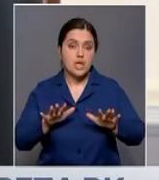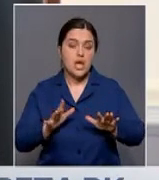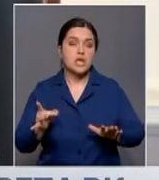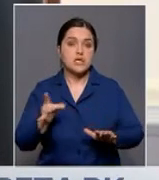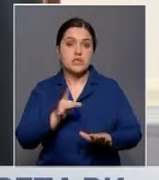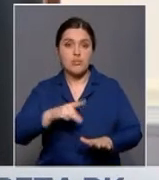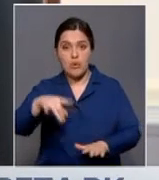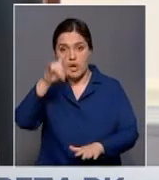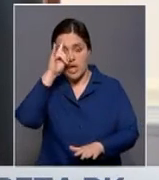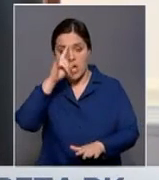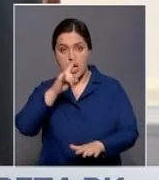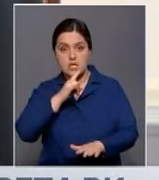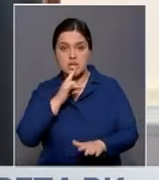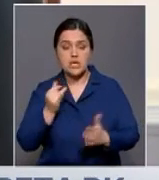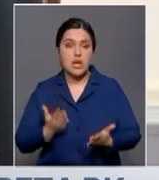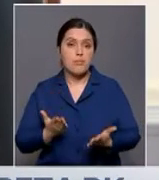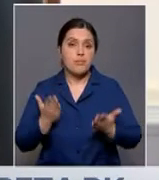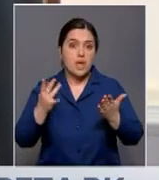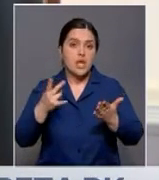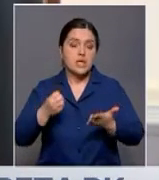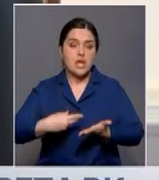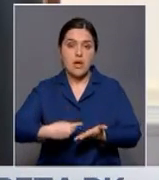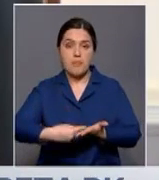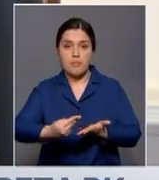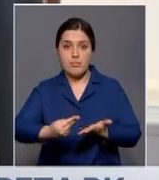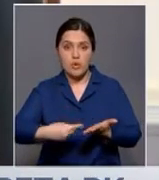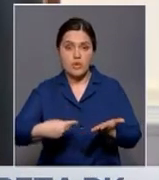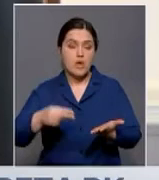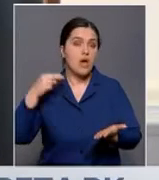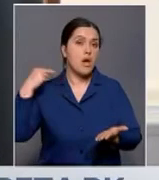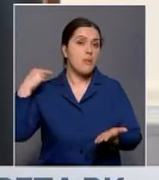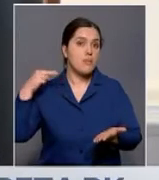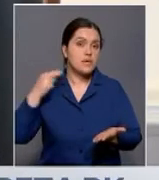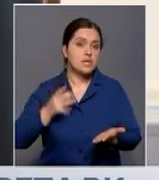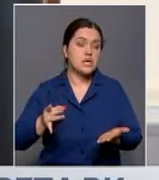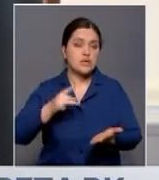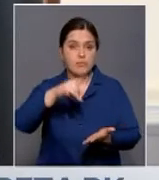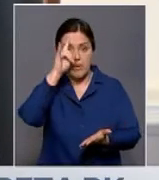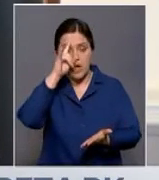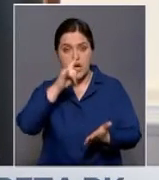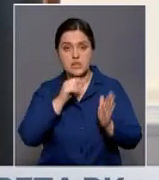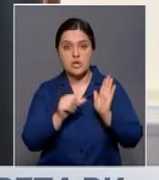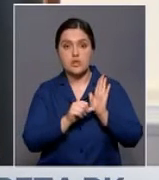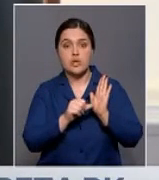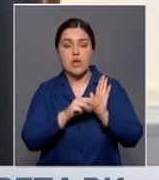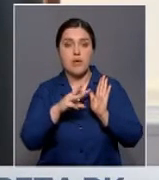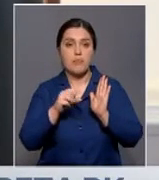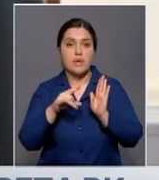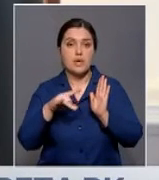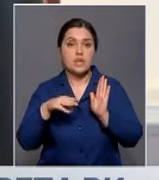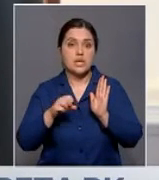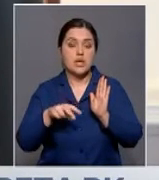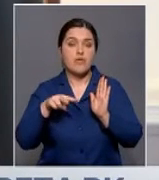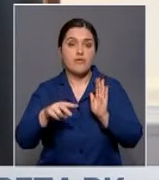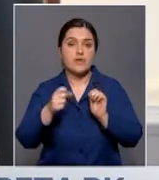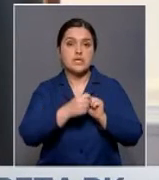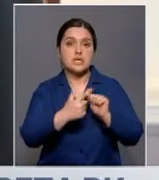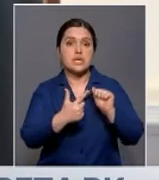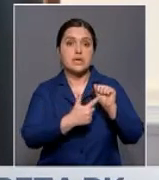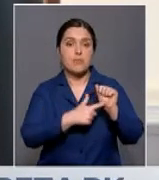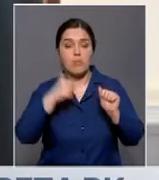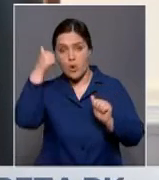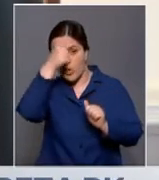и представленный на подпись президенту Республики Казахстан 6 марта 2017 года